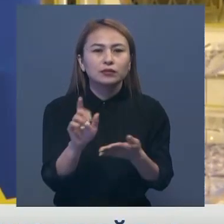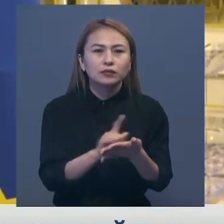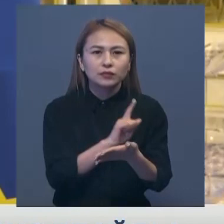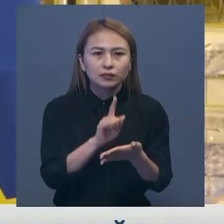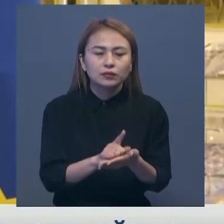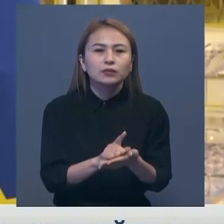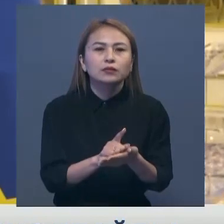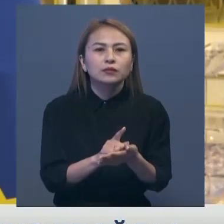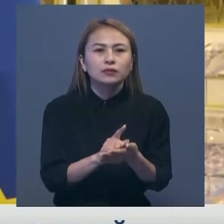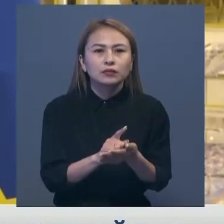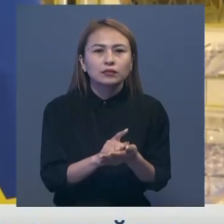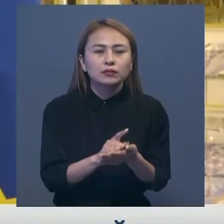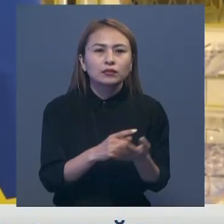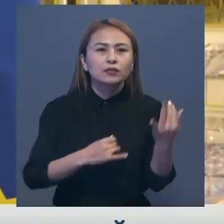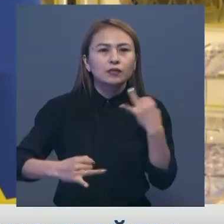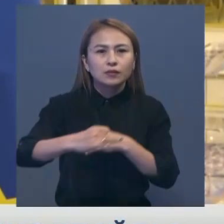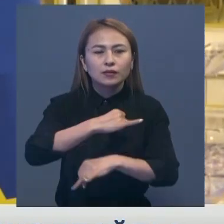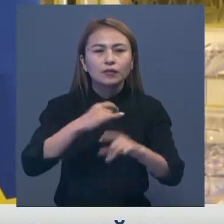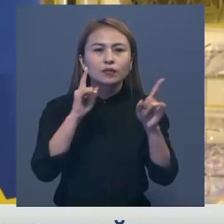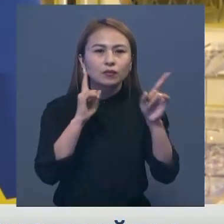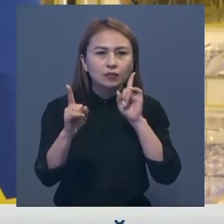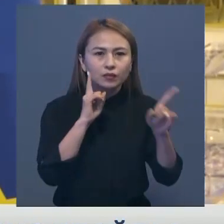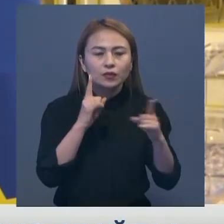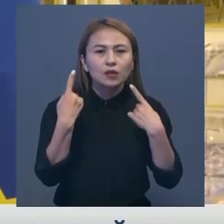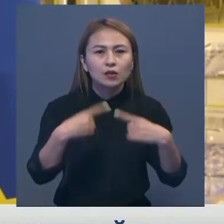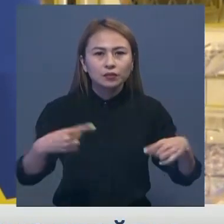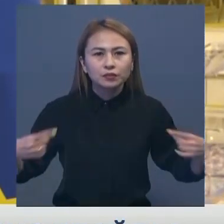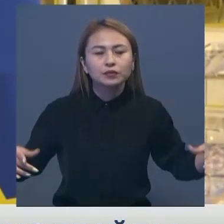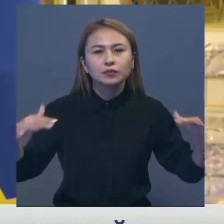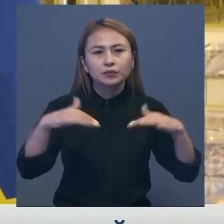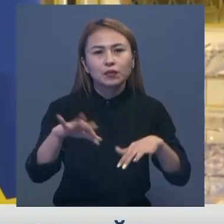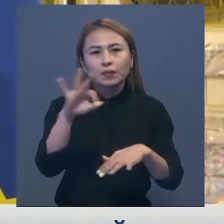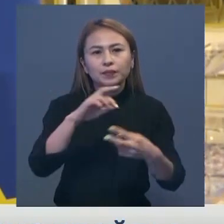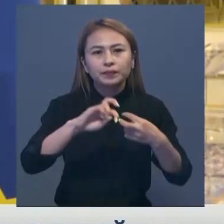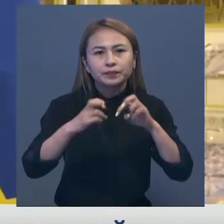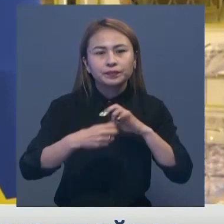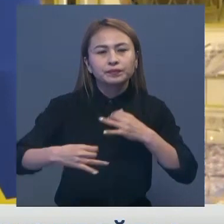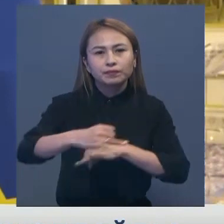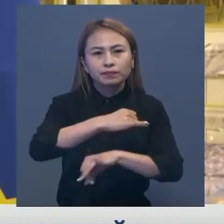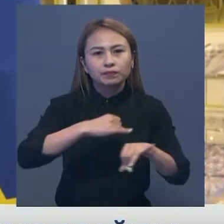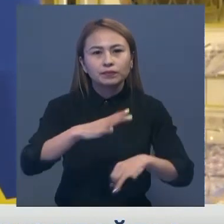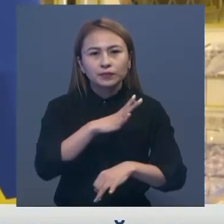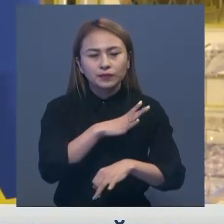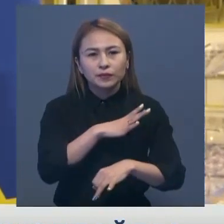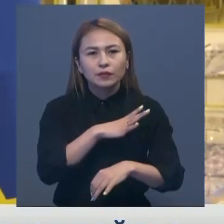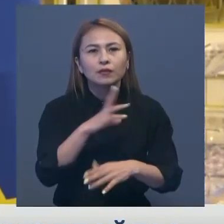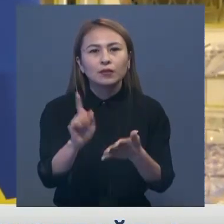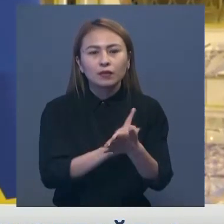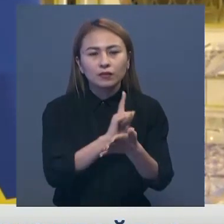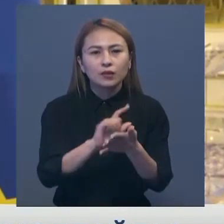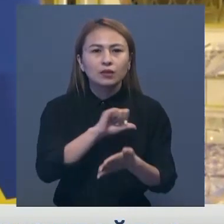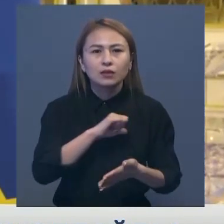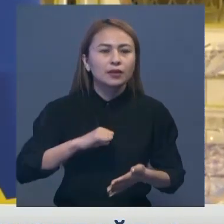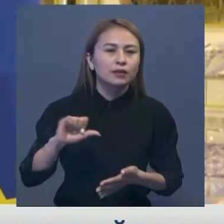бұл кенгесінің отырысында басқа да жан жақты мәселерді қарастырған болатын біз. Әрине, ең